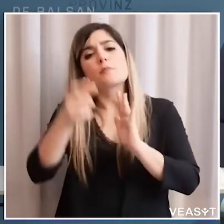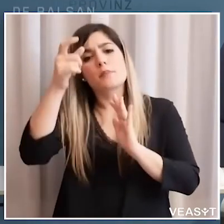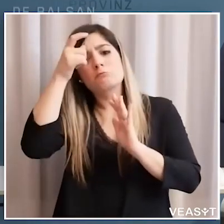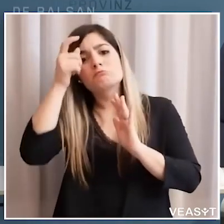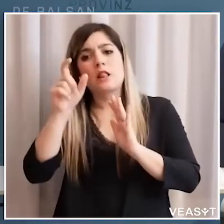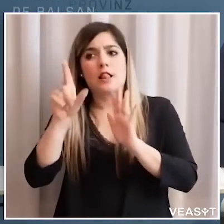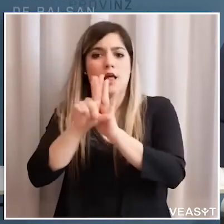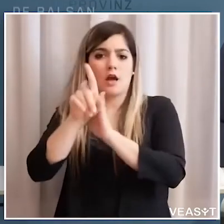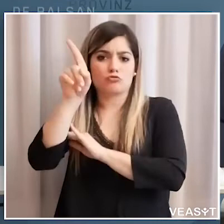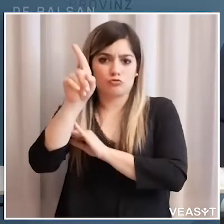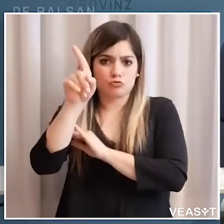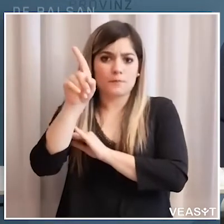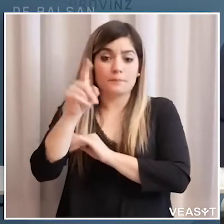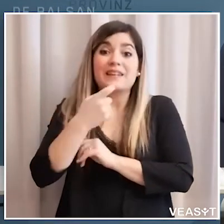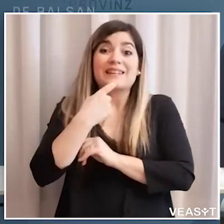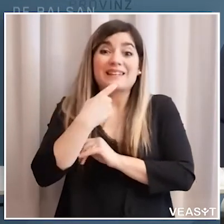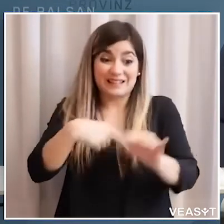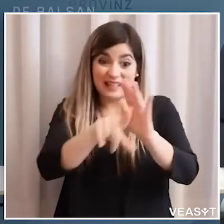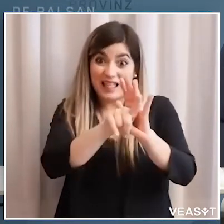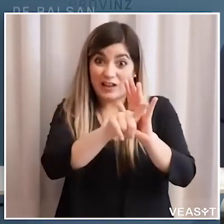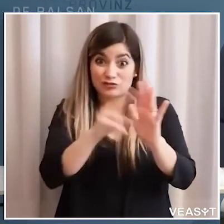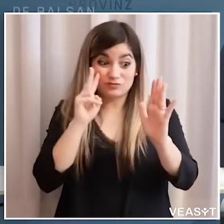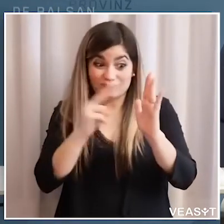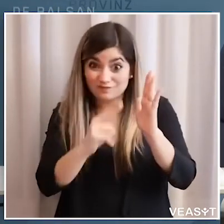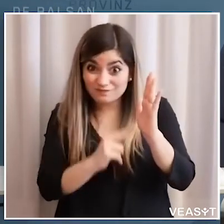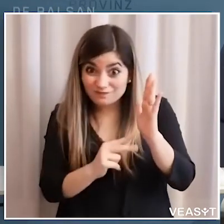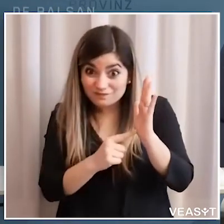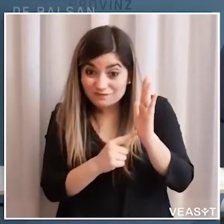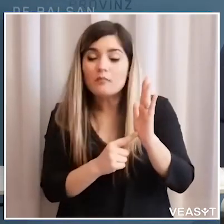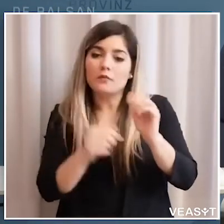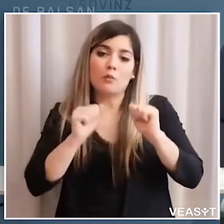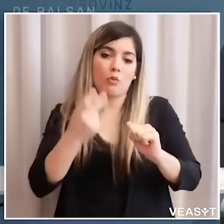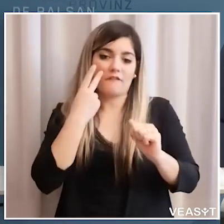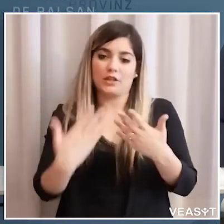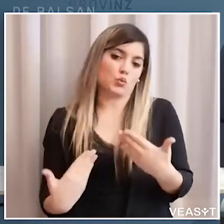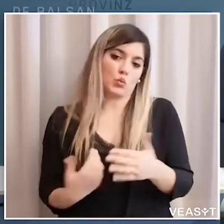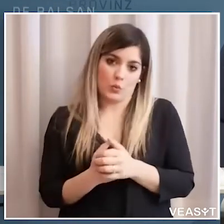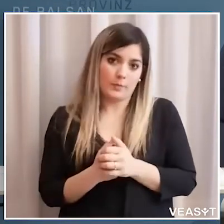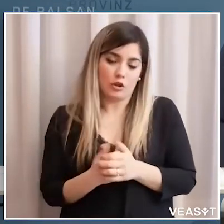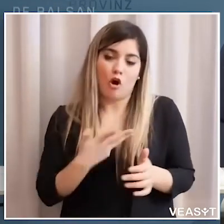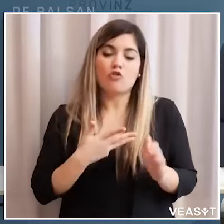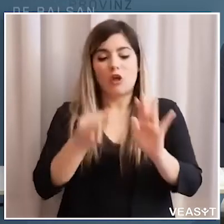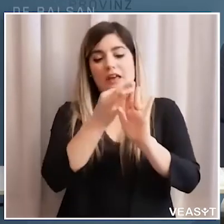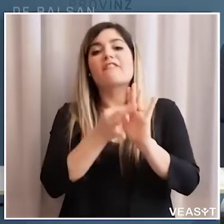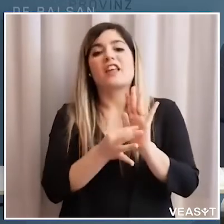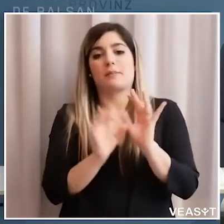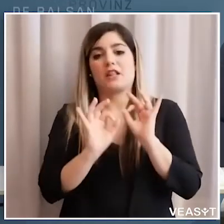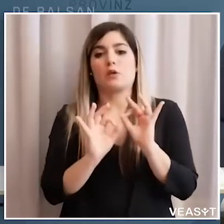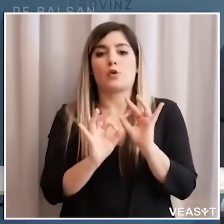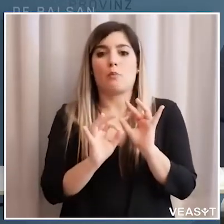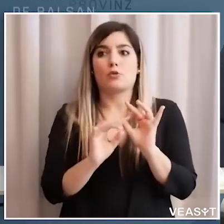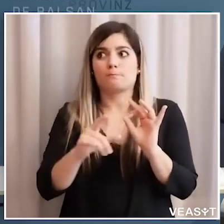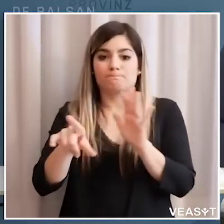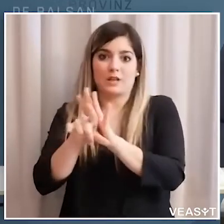nazionale chi si legge la legge questo lo può vedere sicuramente subito ci sono tanti riferimenti